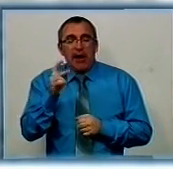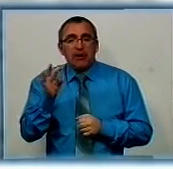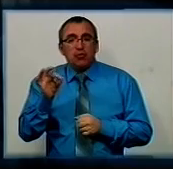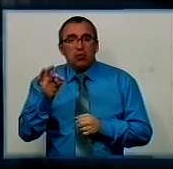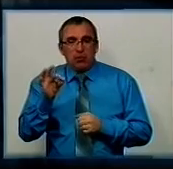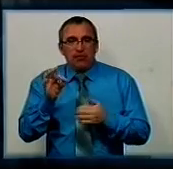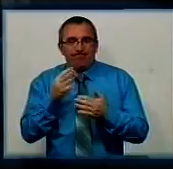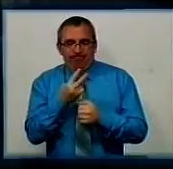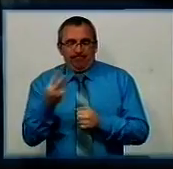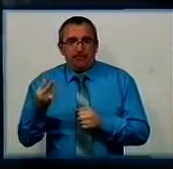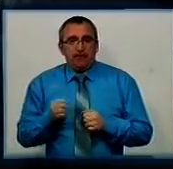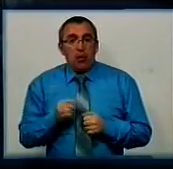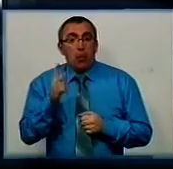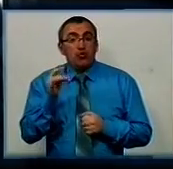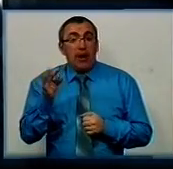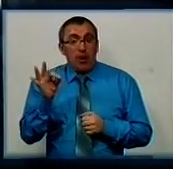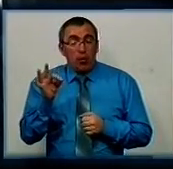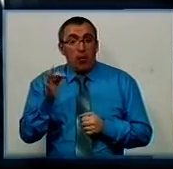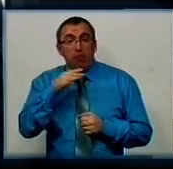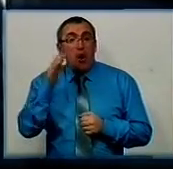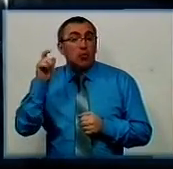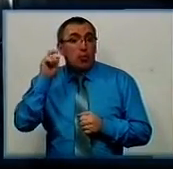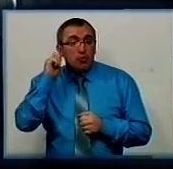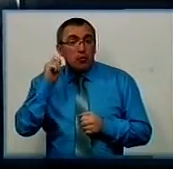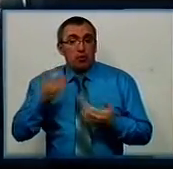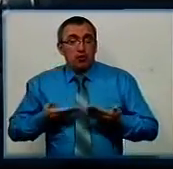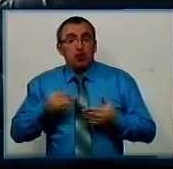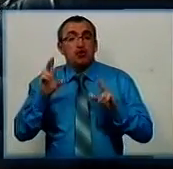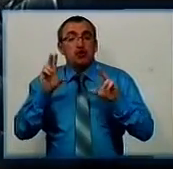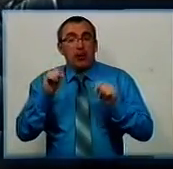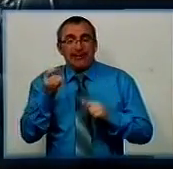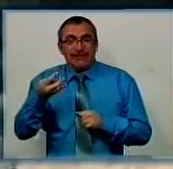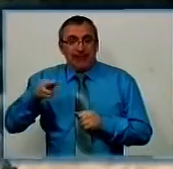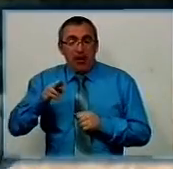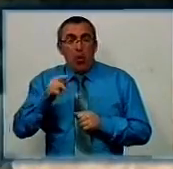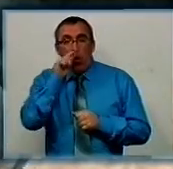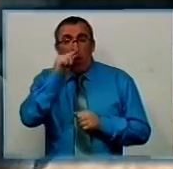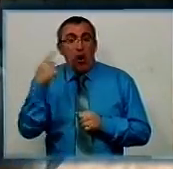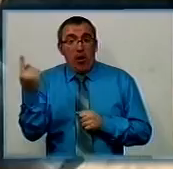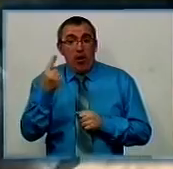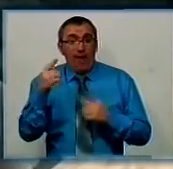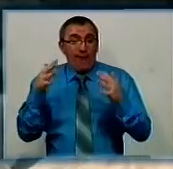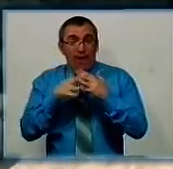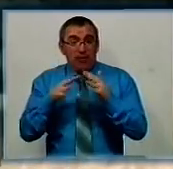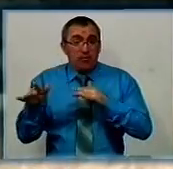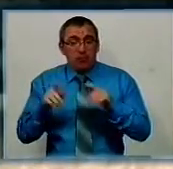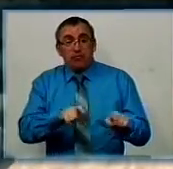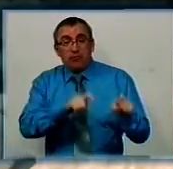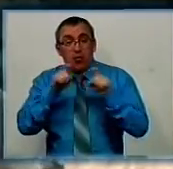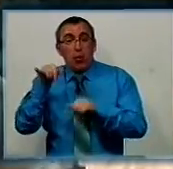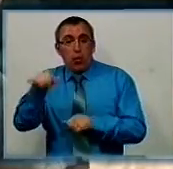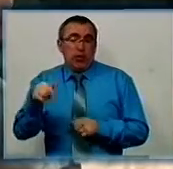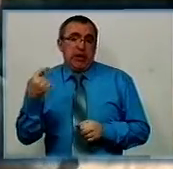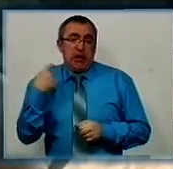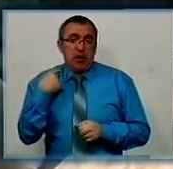.нет». Волонтер Павло Кучеренко багато років прожив у місті Щастя Луганської області. Коли почалися військові дії, переїхав з родиною у